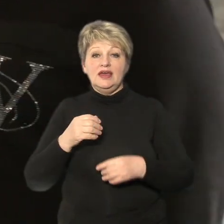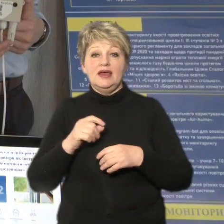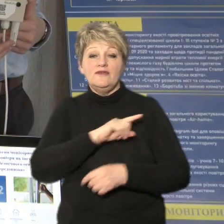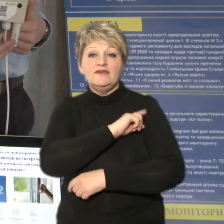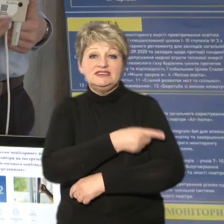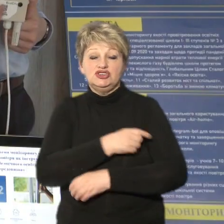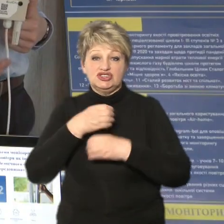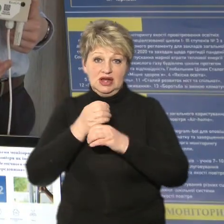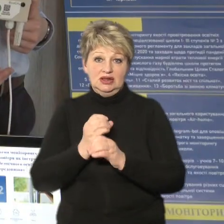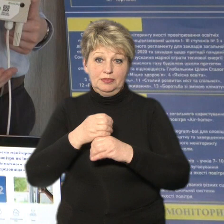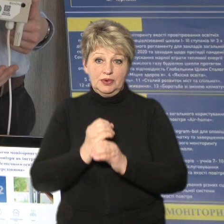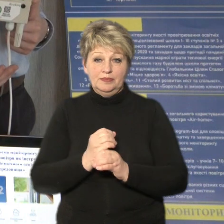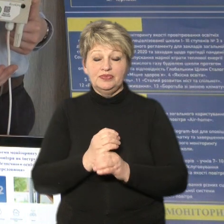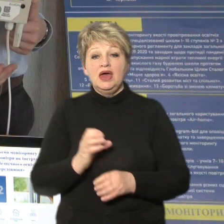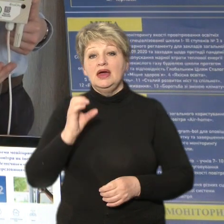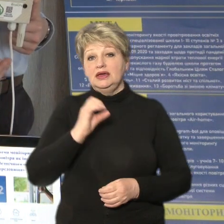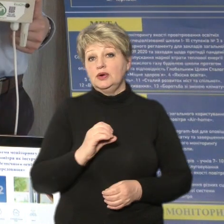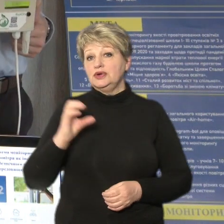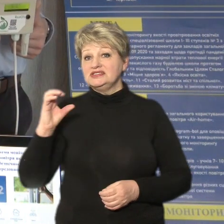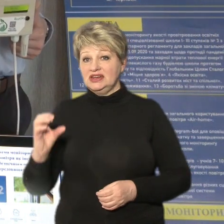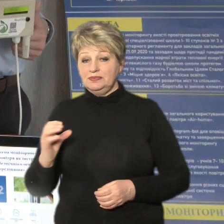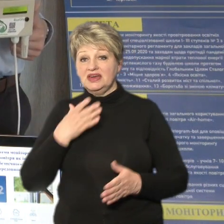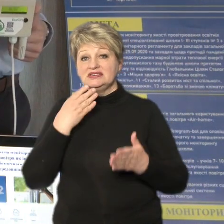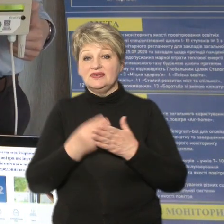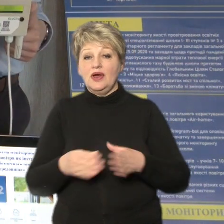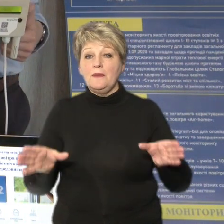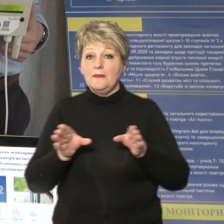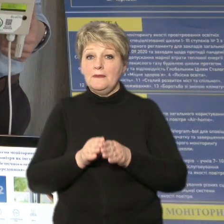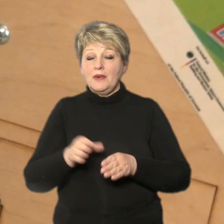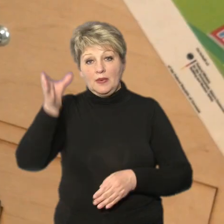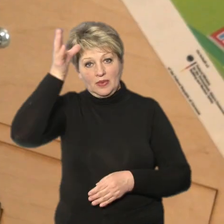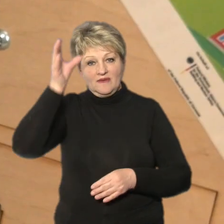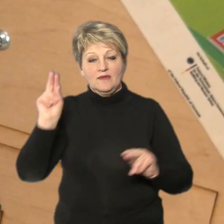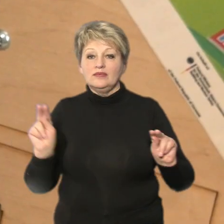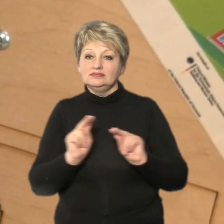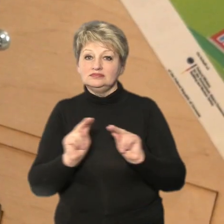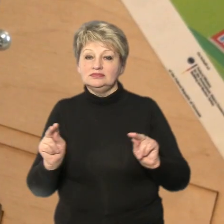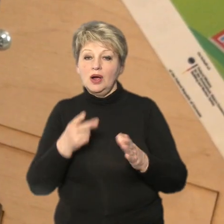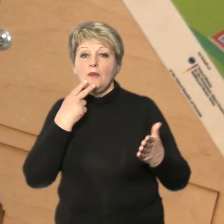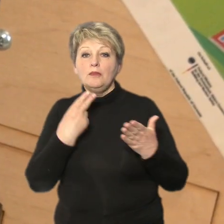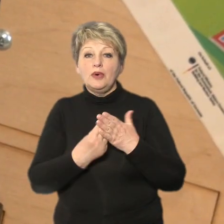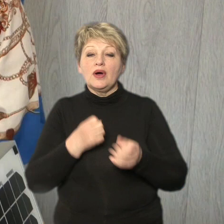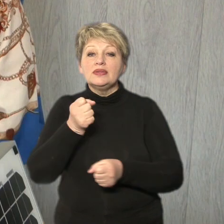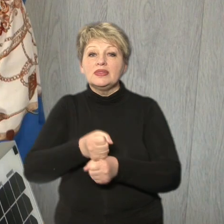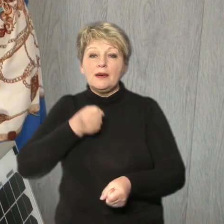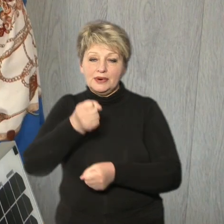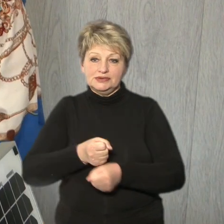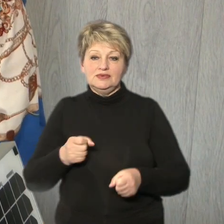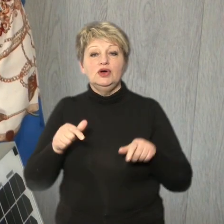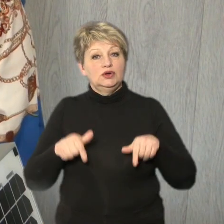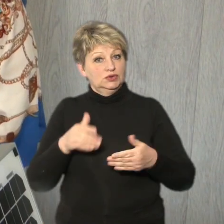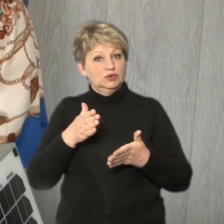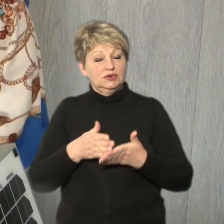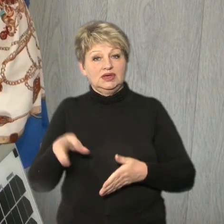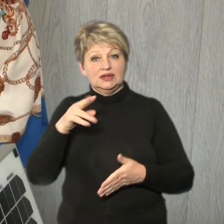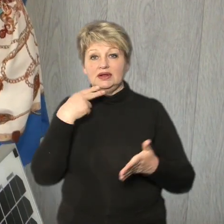лабораторія. Єгор Скрипник разом зі своєю науковою керівницею Людмилою Довгаль демонструють напрацювання. Тут є для